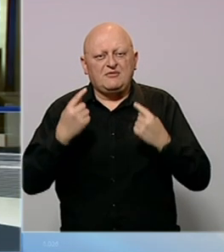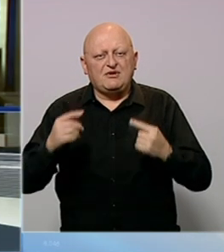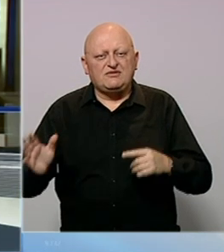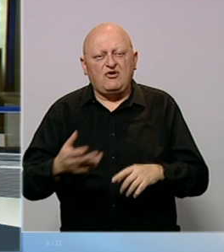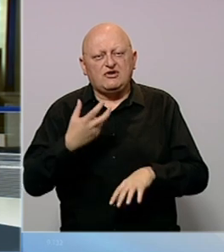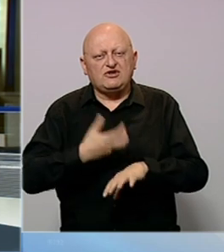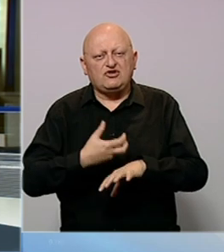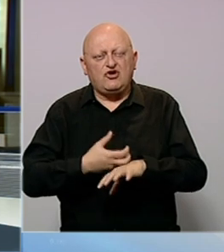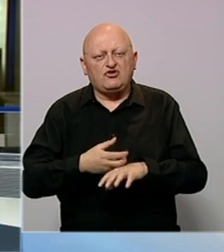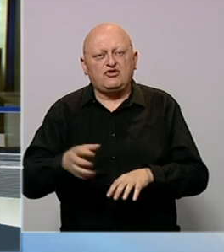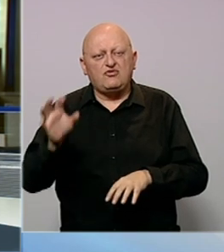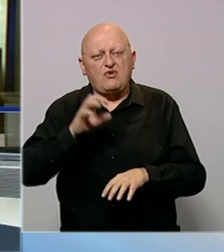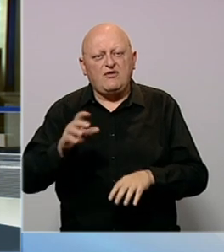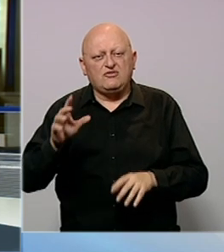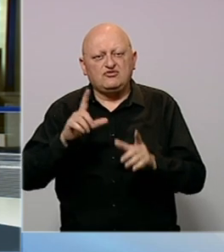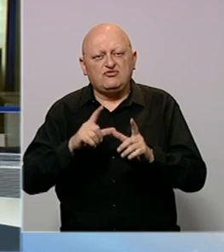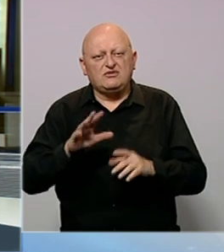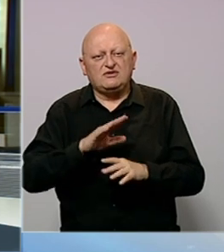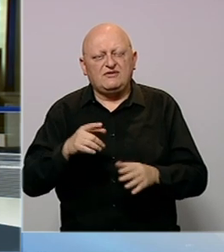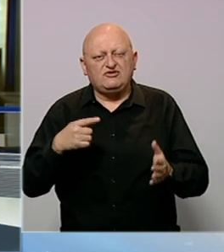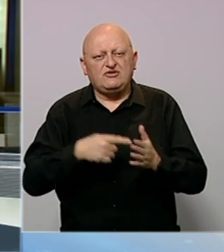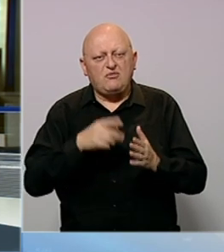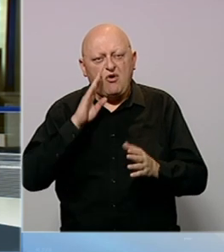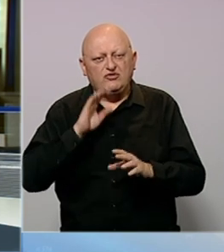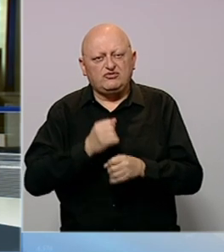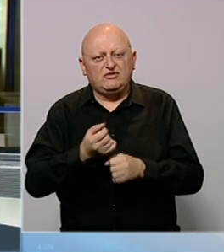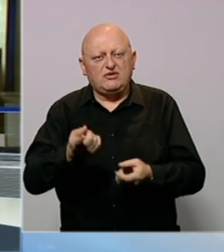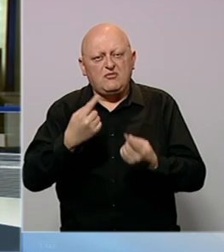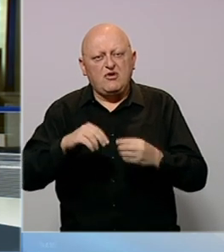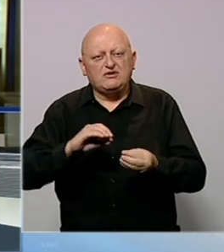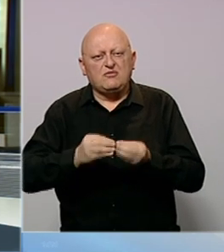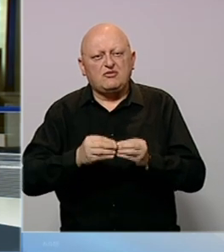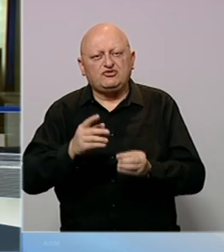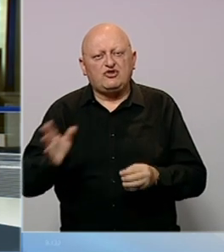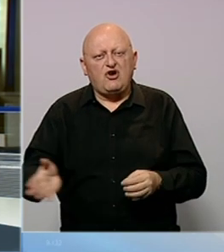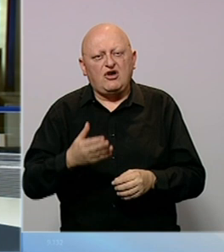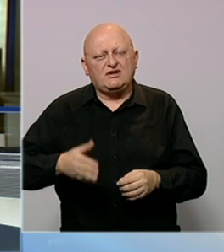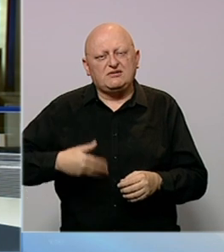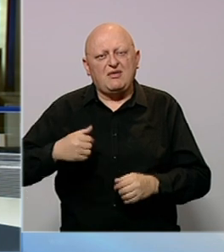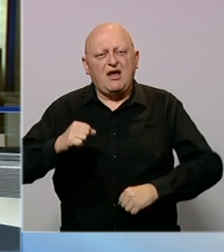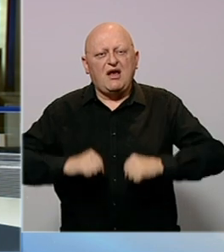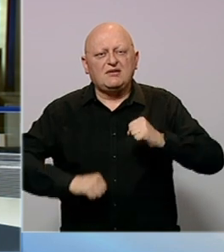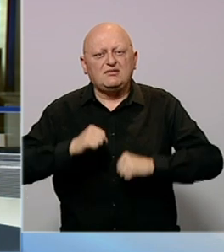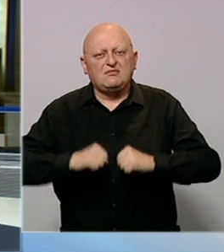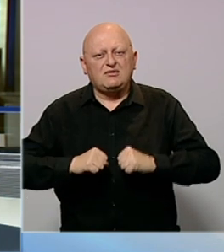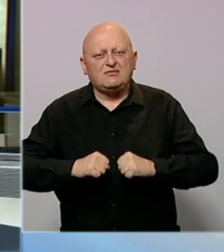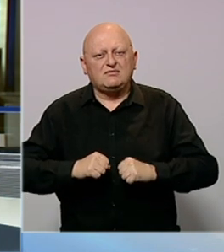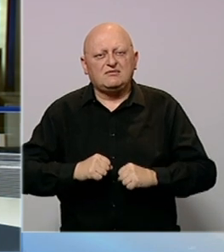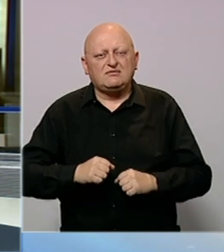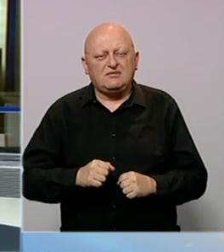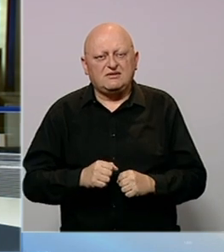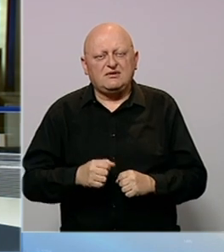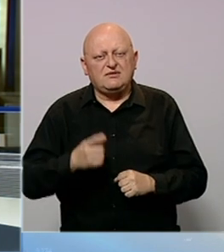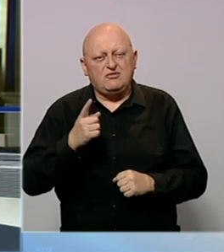Masovni odlazak ljekara u zapadnoevropske zemlje sve više pogađa Bosnu i Hercegovinu. Poseban je problem to što